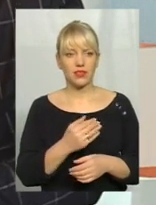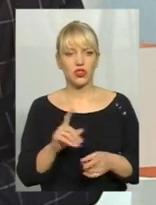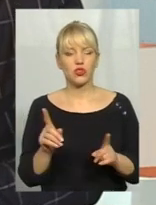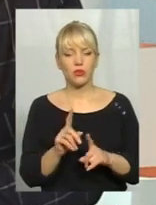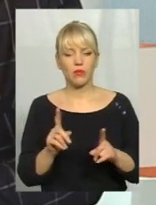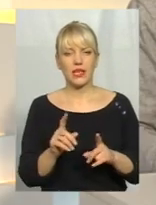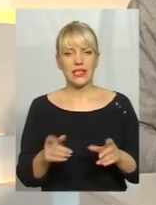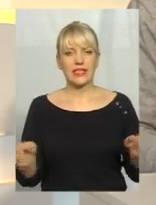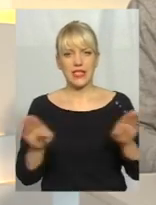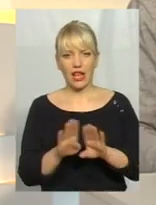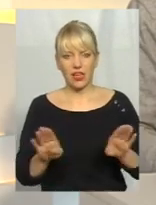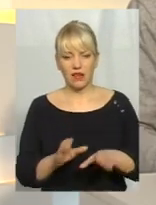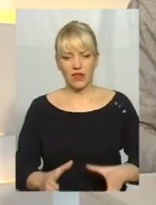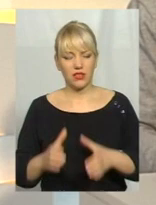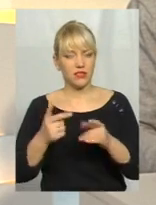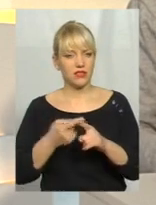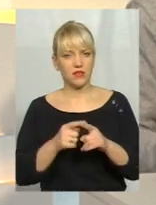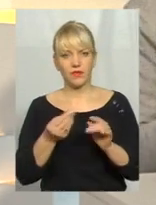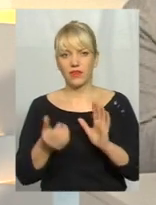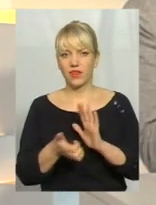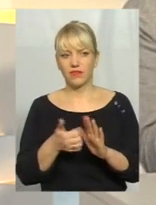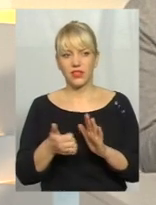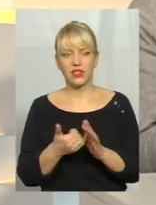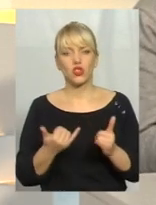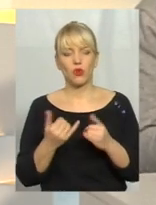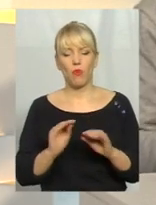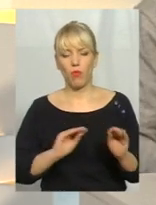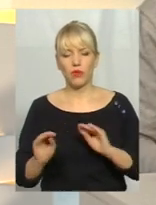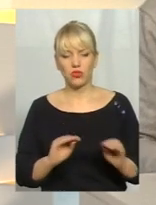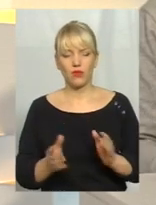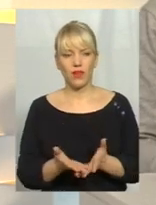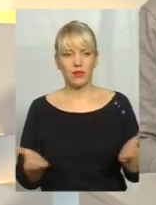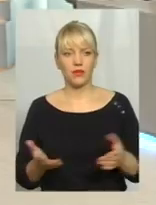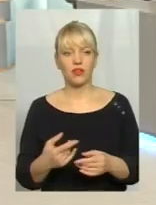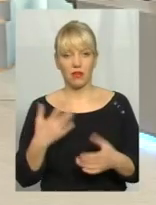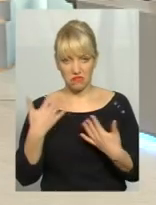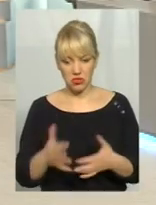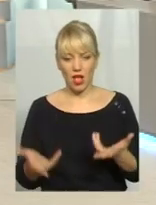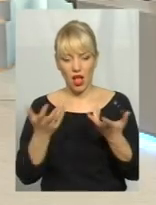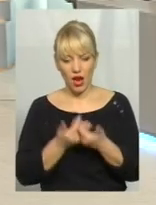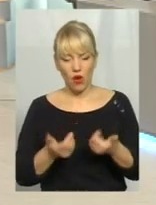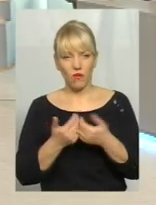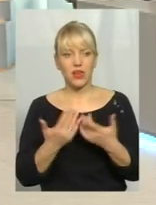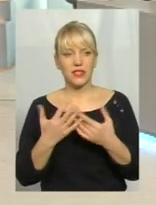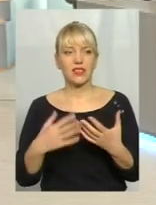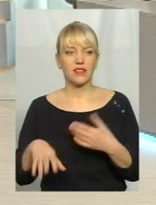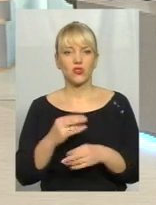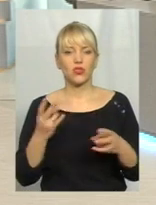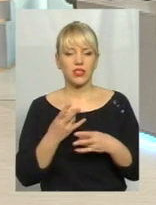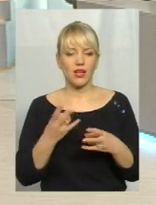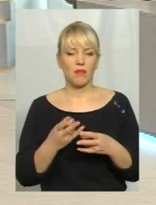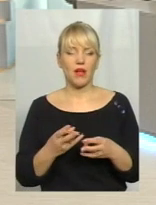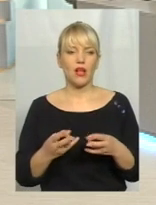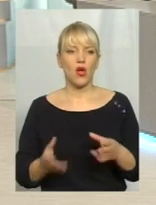не вистачить для облаштування всіх майданчиків. А вже рахували, скільки всього нам потрібно? Контейнерів чи майданчиків ще